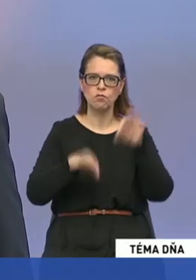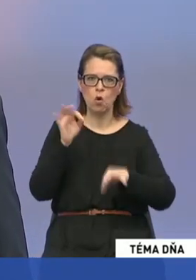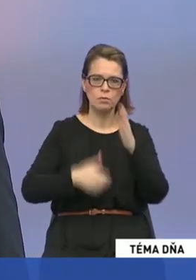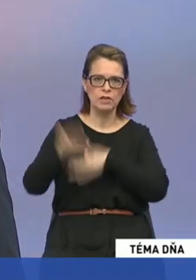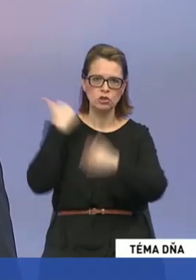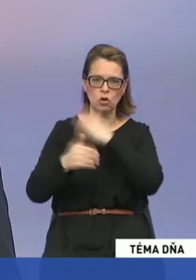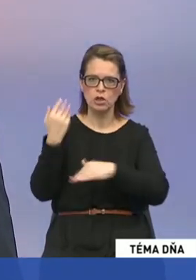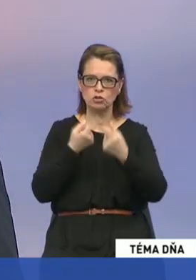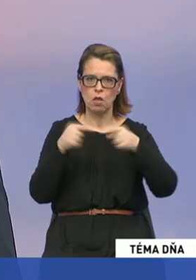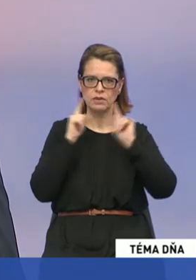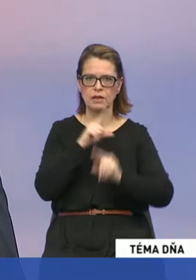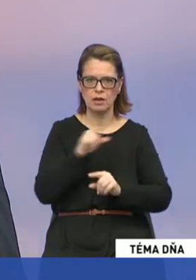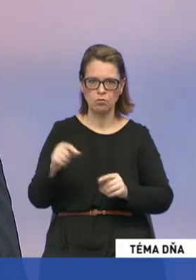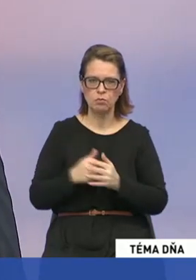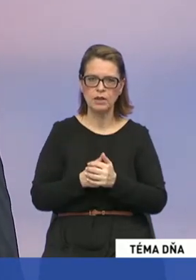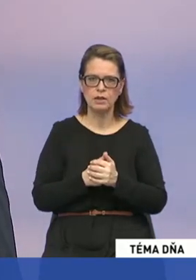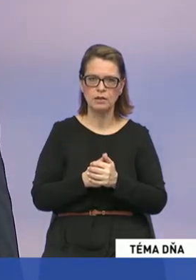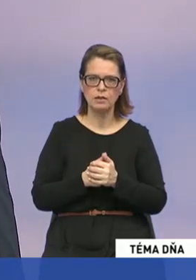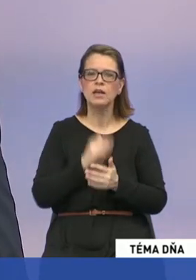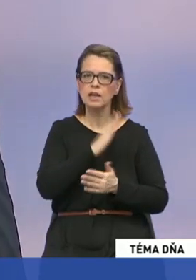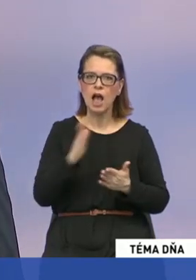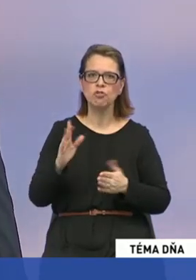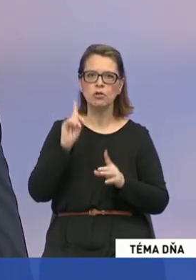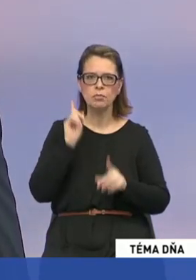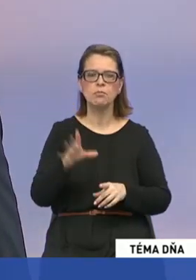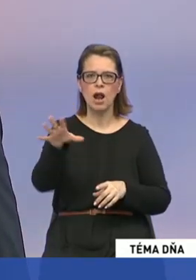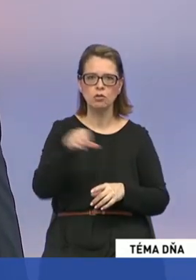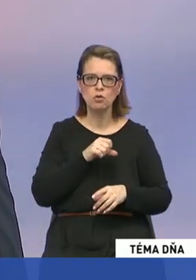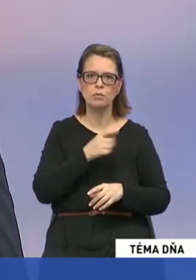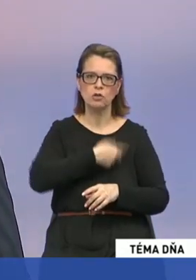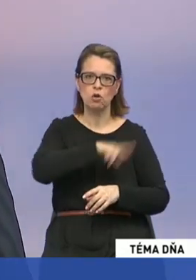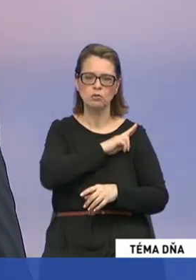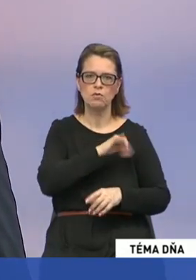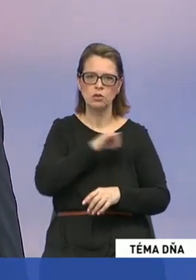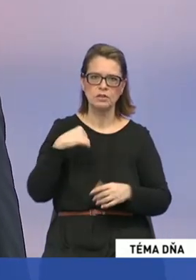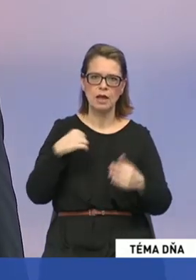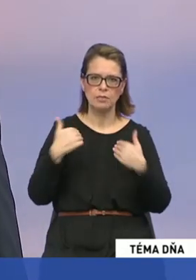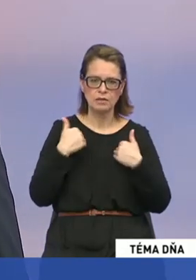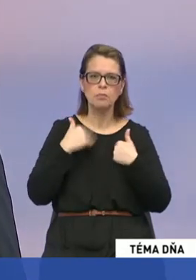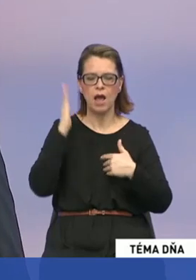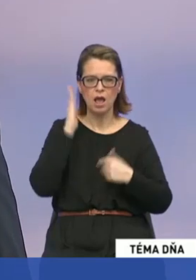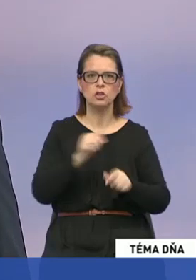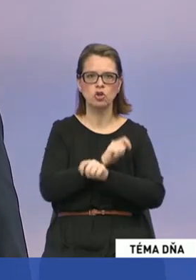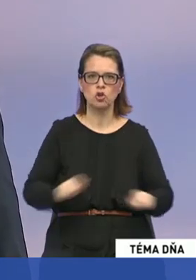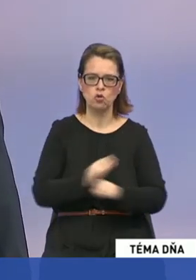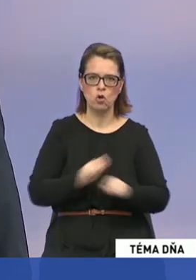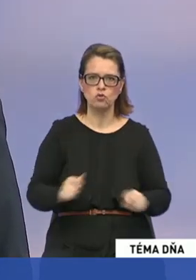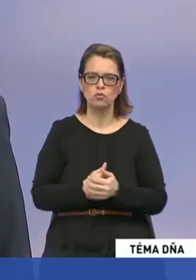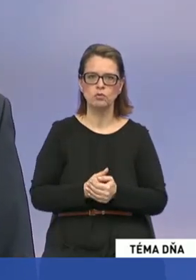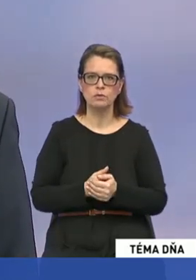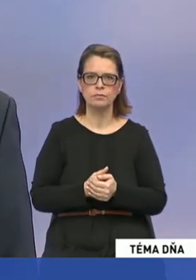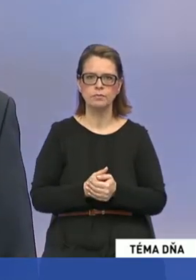historii Slovenskej republiky. Každý by mal zobrať tú zodpovednosť a naozaj rozhodnúť práve v tento deň.